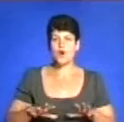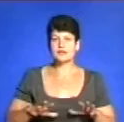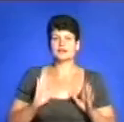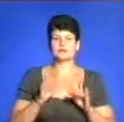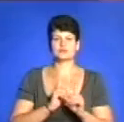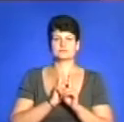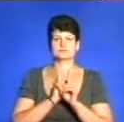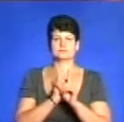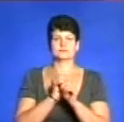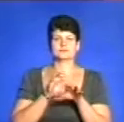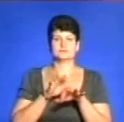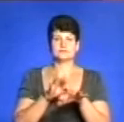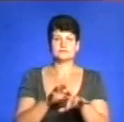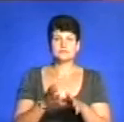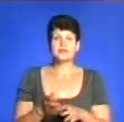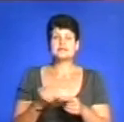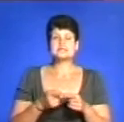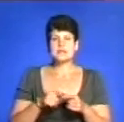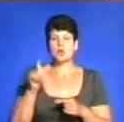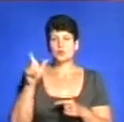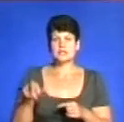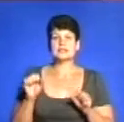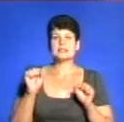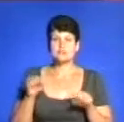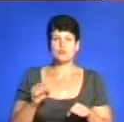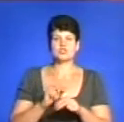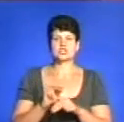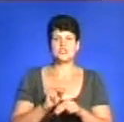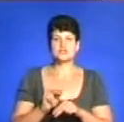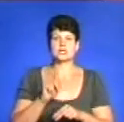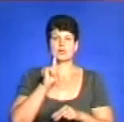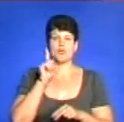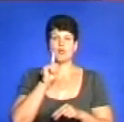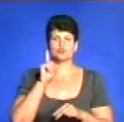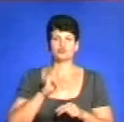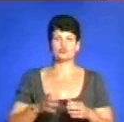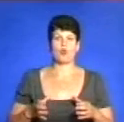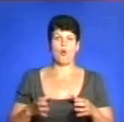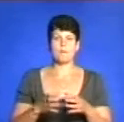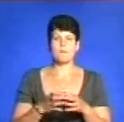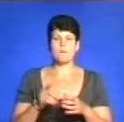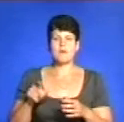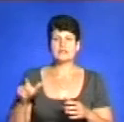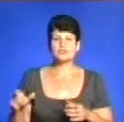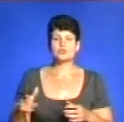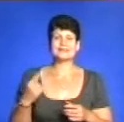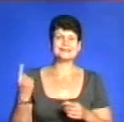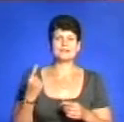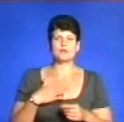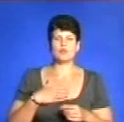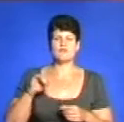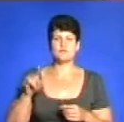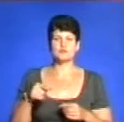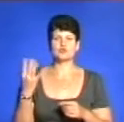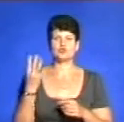вести цю росту. Я думаю, що це людина, яка зможе навчити молоду команду. Єдина моя вимога з тим, щоб якісь